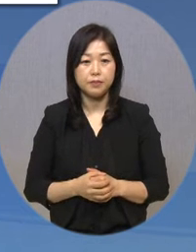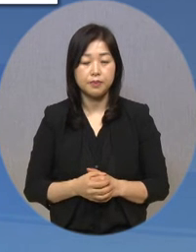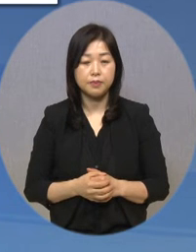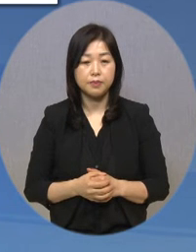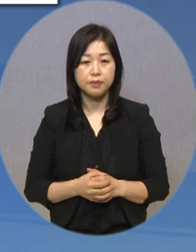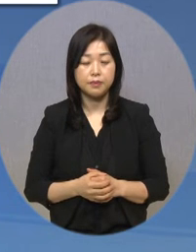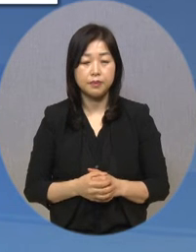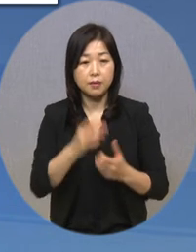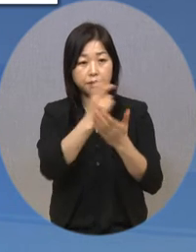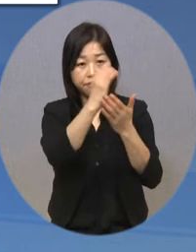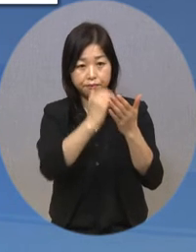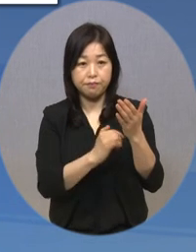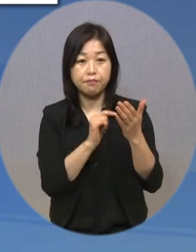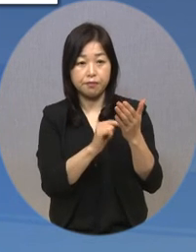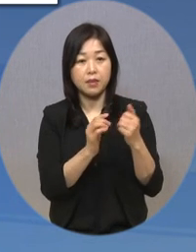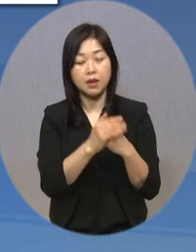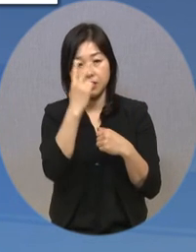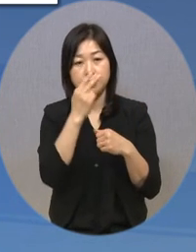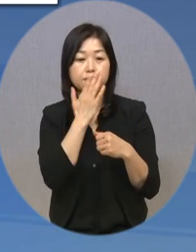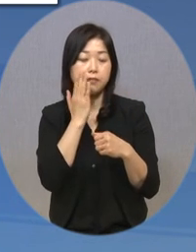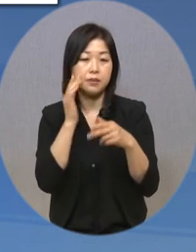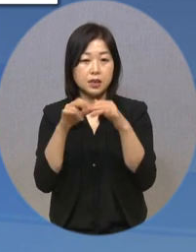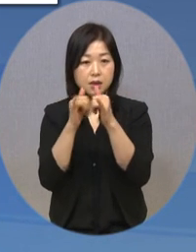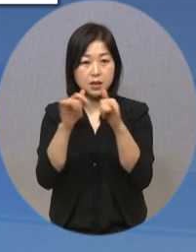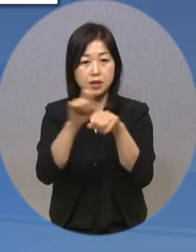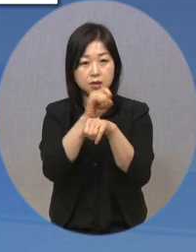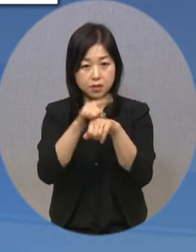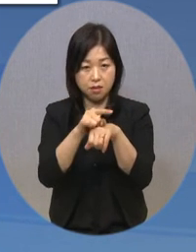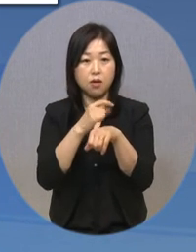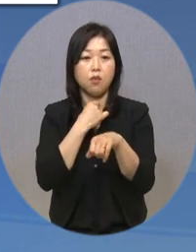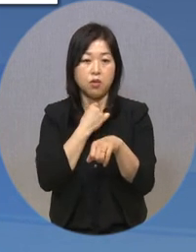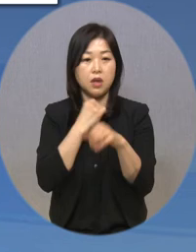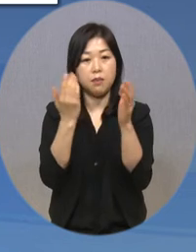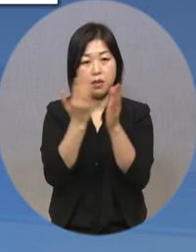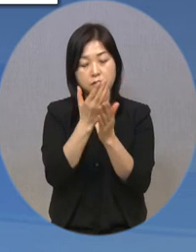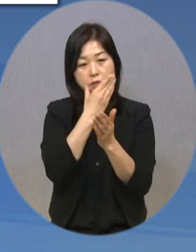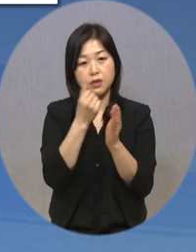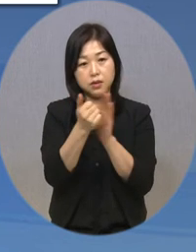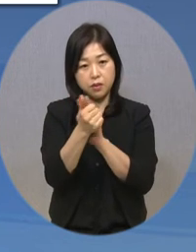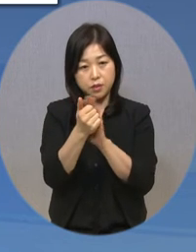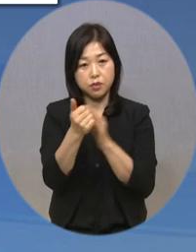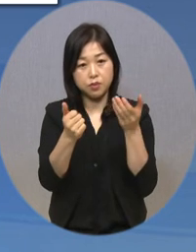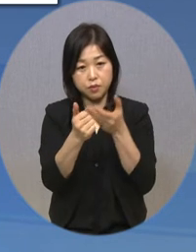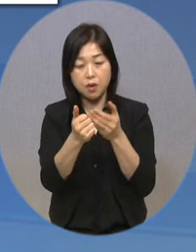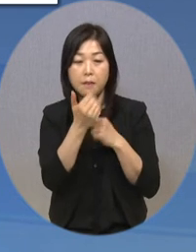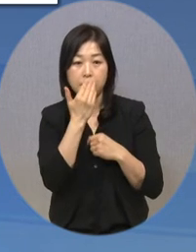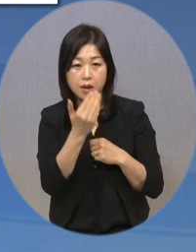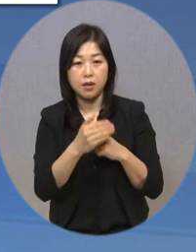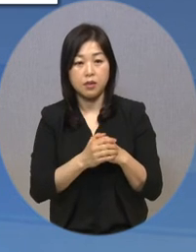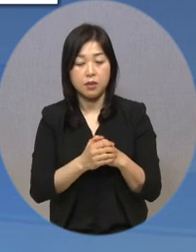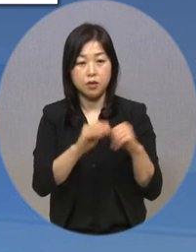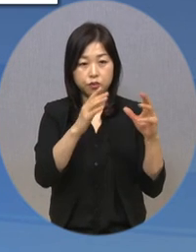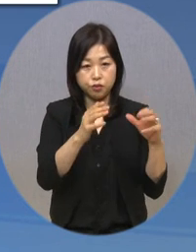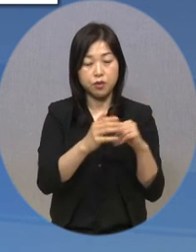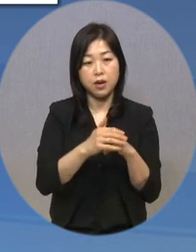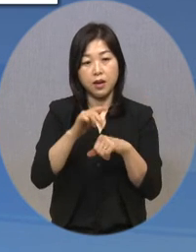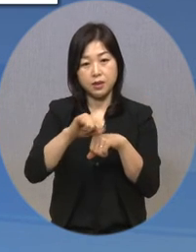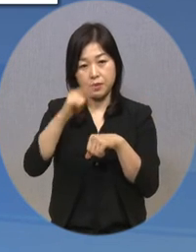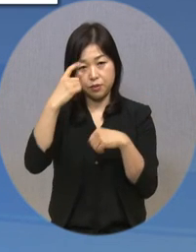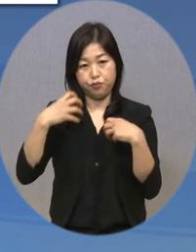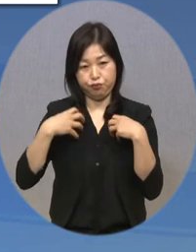이에 제정안에서는 시청각 장애인이 장애의 특성과 욕구에 적합한 복지 서비스를 제공받을 수 있도록 국가와